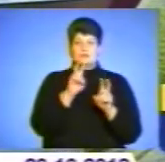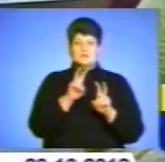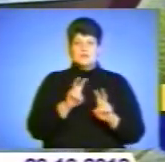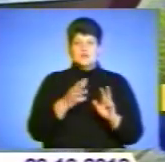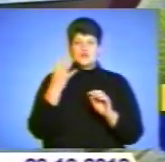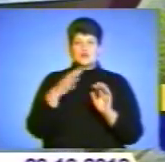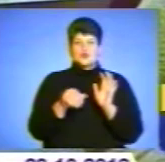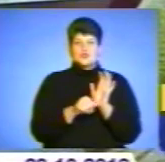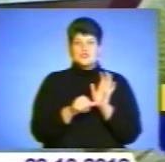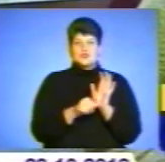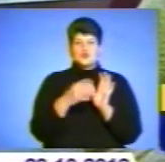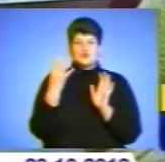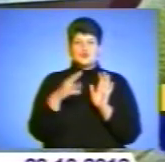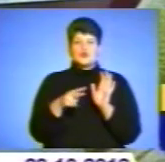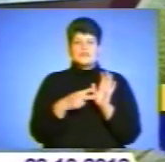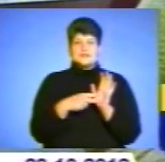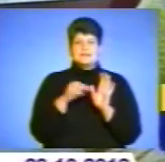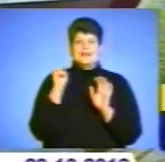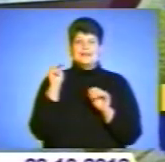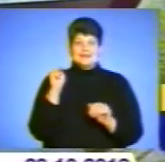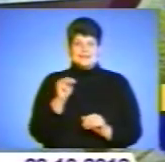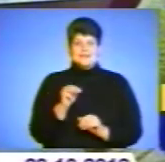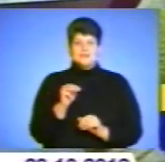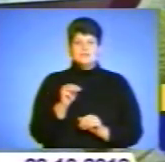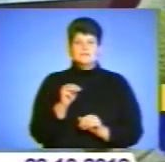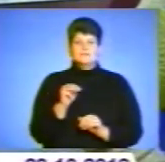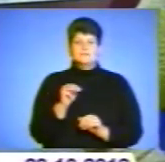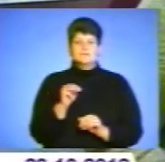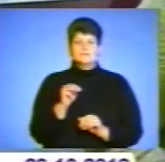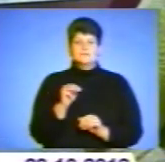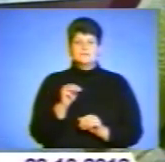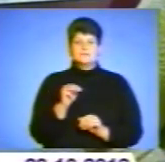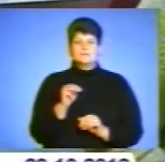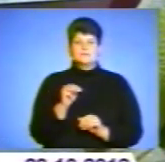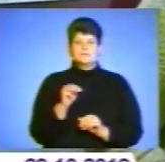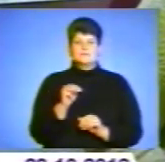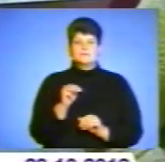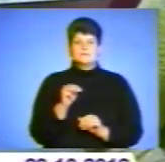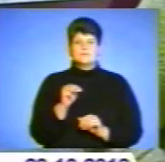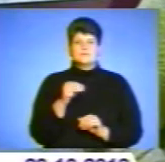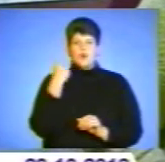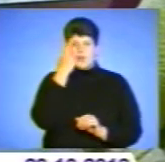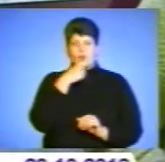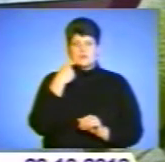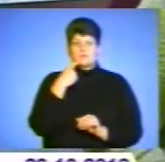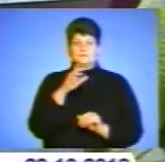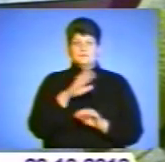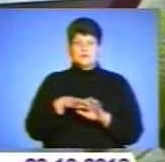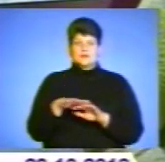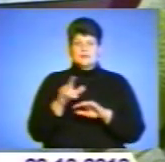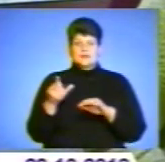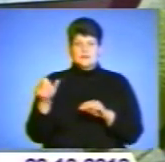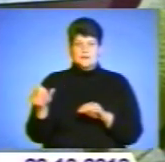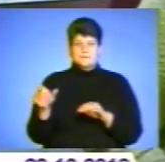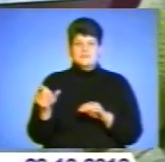-47 тисяч осіб населення, чоловік